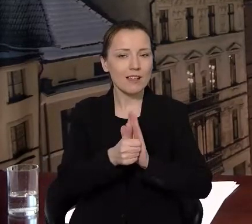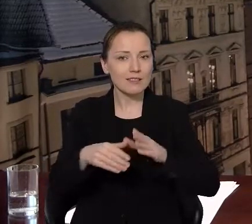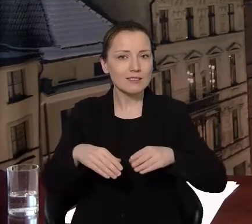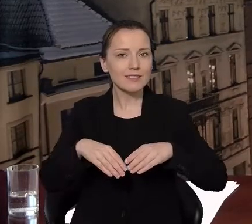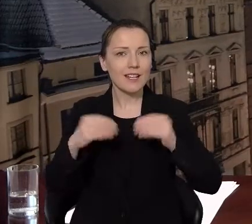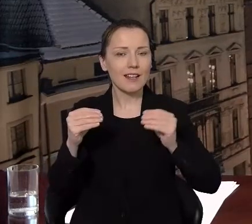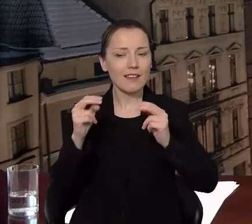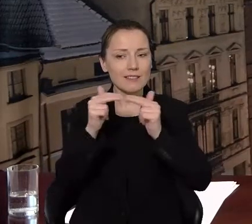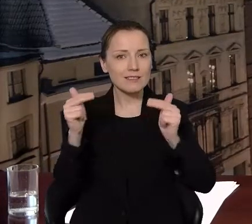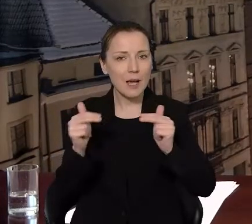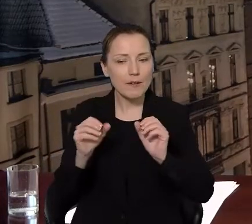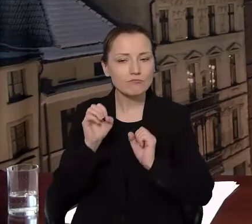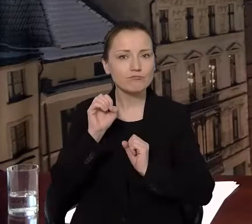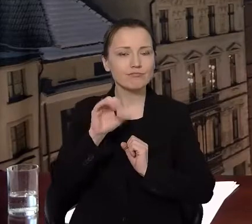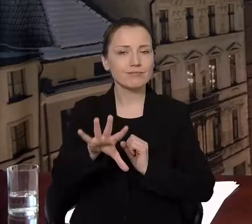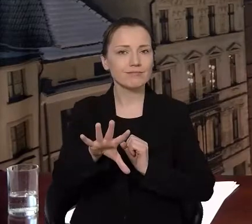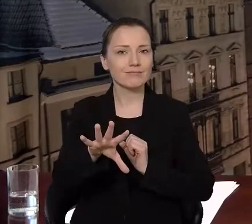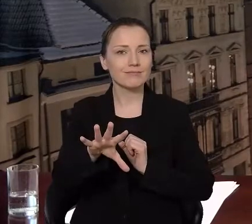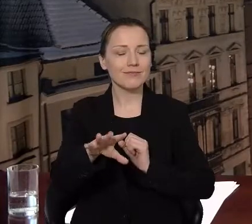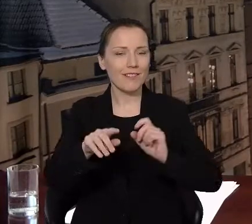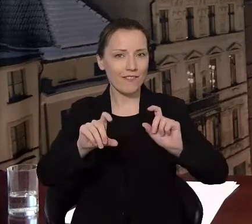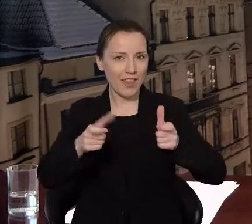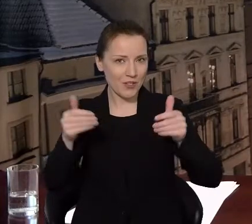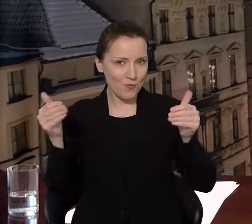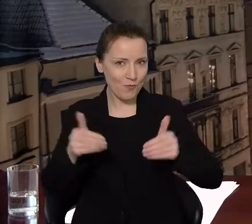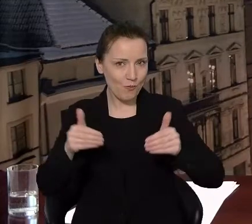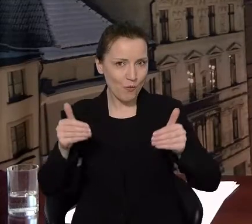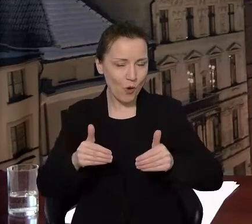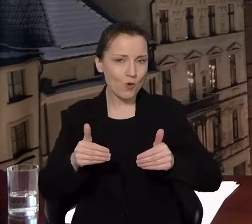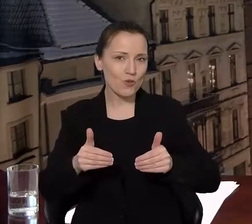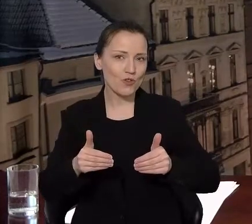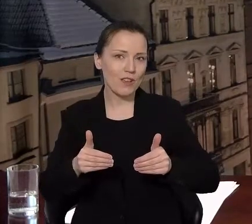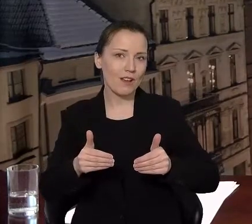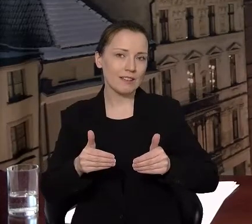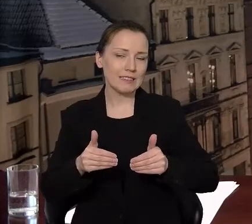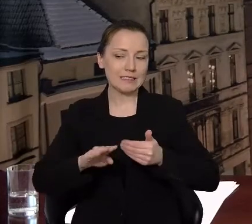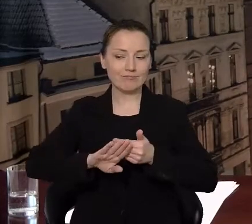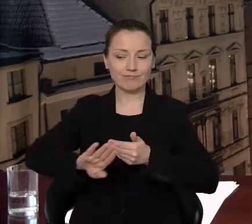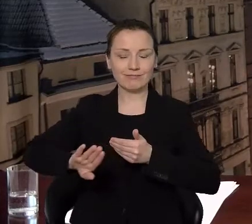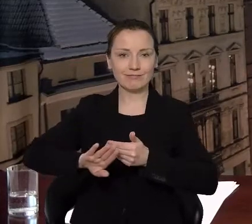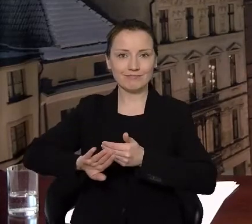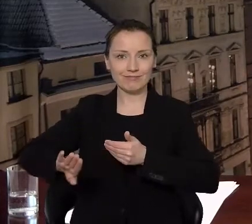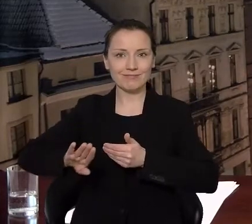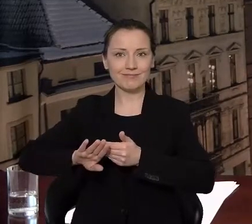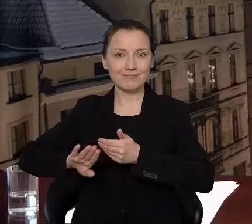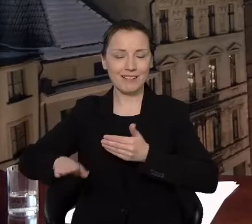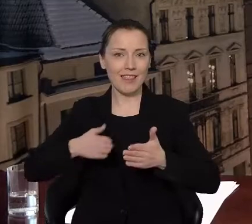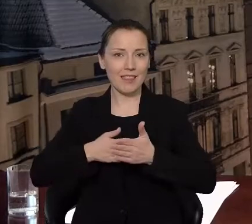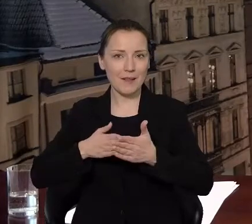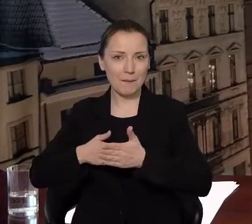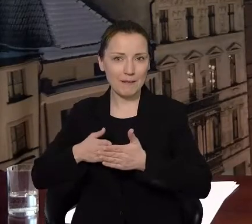zamek. Wydarzenie będzie oczywiście można obejrzeć w warunkach zachowań zgodnych z ograniczeniami,